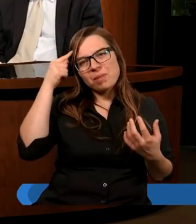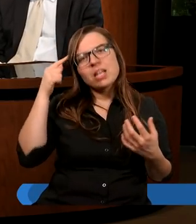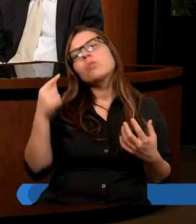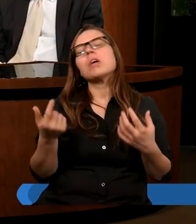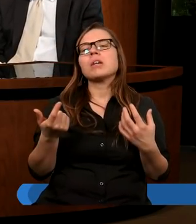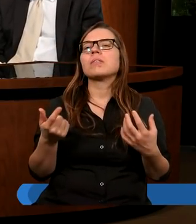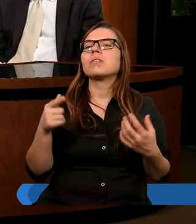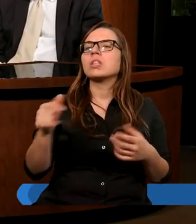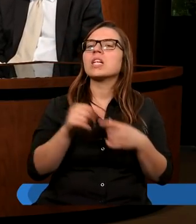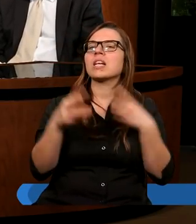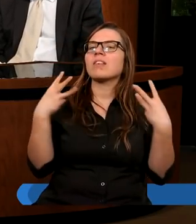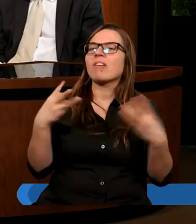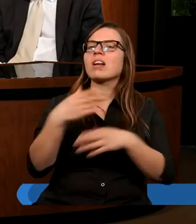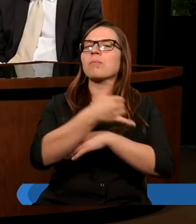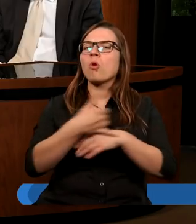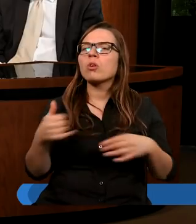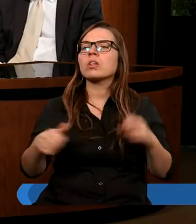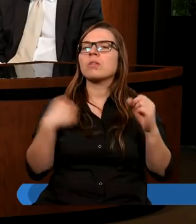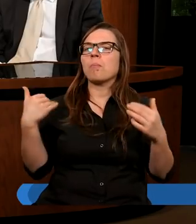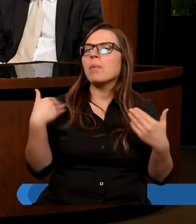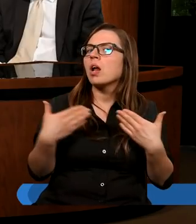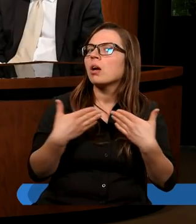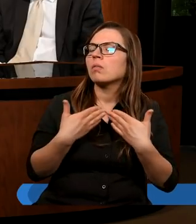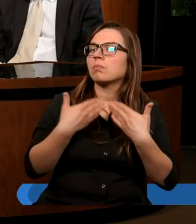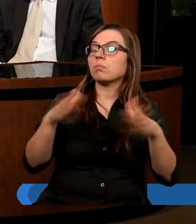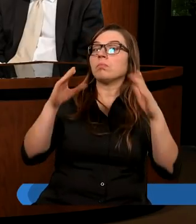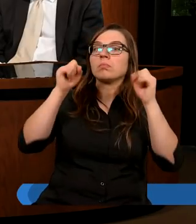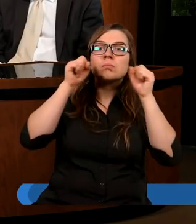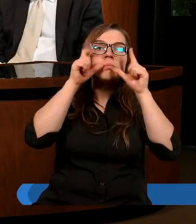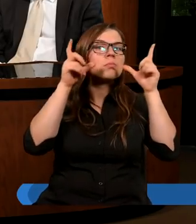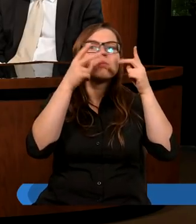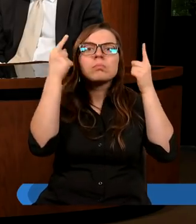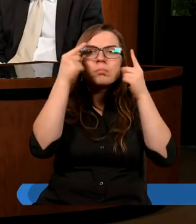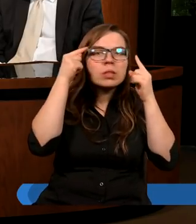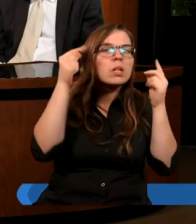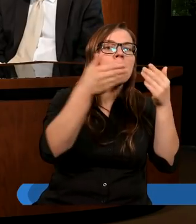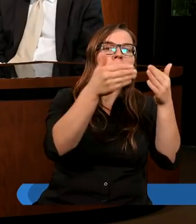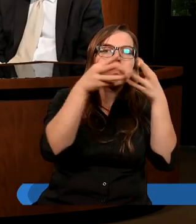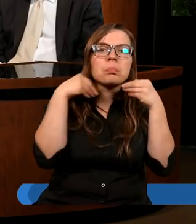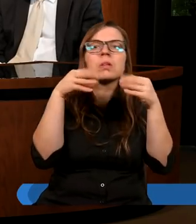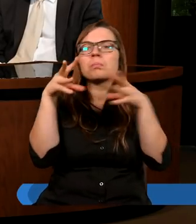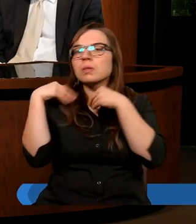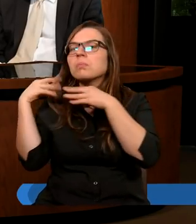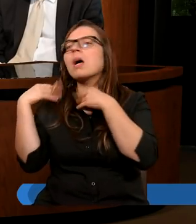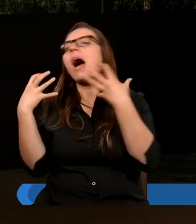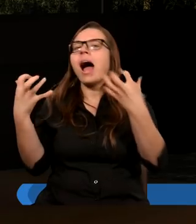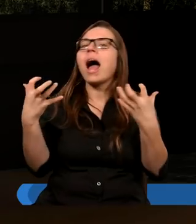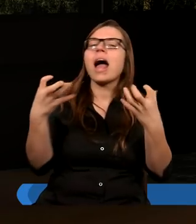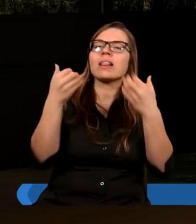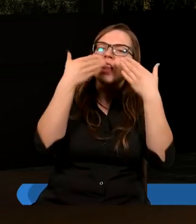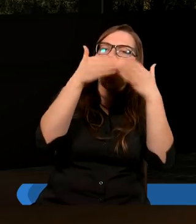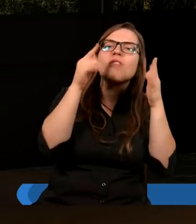ważne jest podkreślenia, to żeby być otwartym na działanie Ducha Świętego. Bo wtedy Duch Święty może